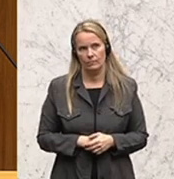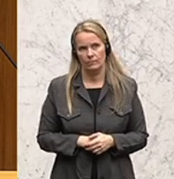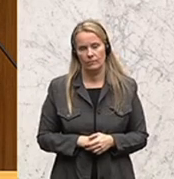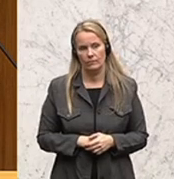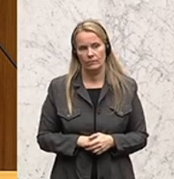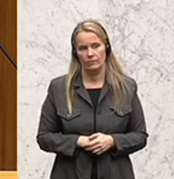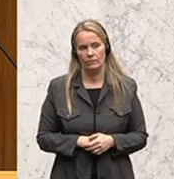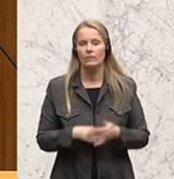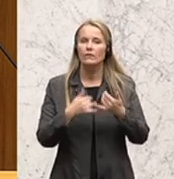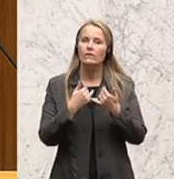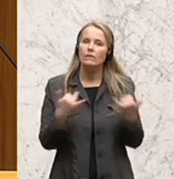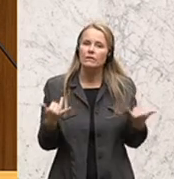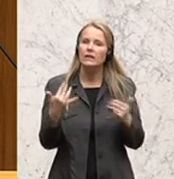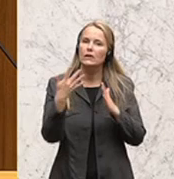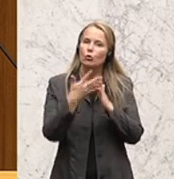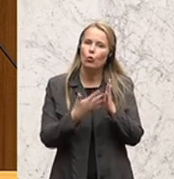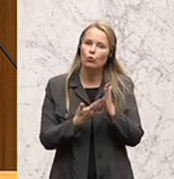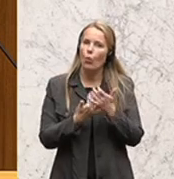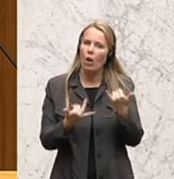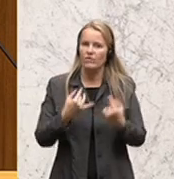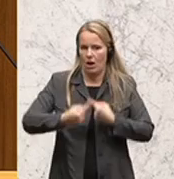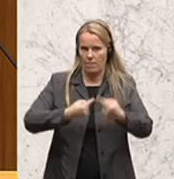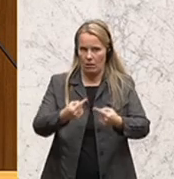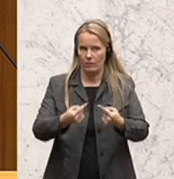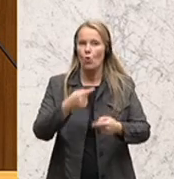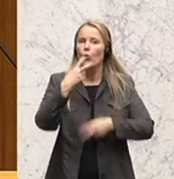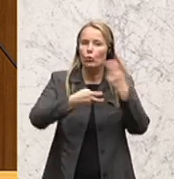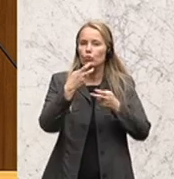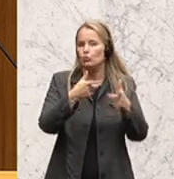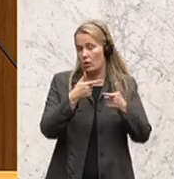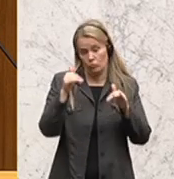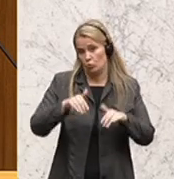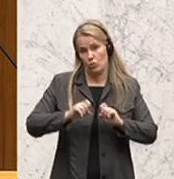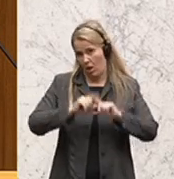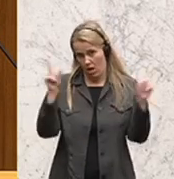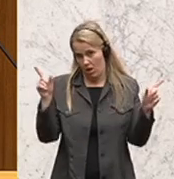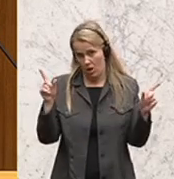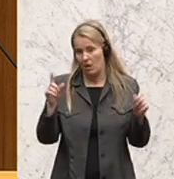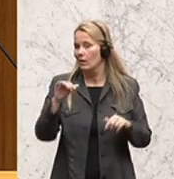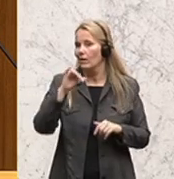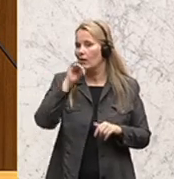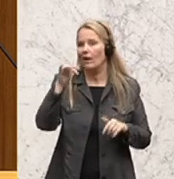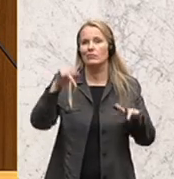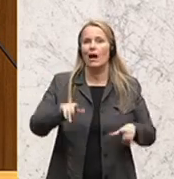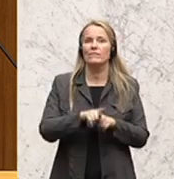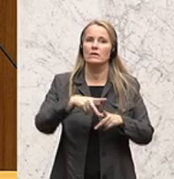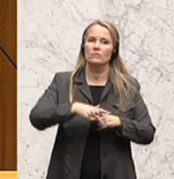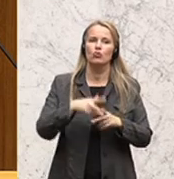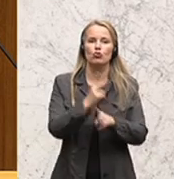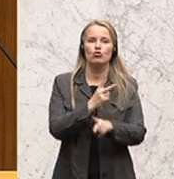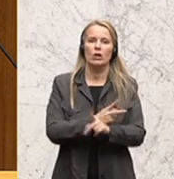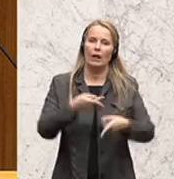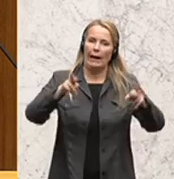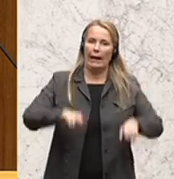Nämlich an der Handhabung dieses Kontrollinstruments. Der Untersuchungsausschuss, das muss klar sein, ist kein Instrument der staatlichen